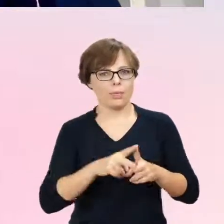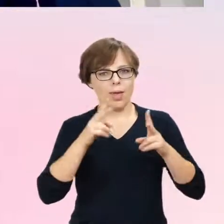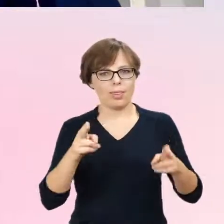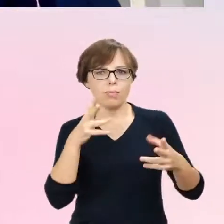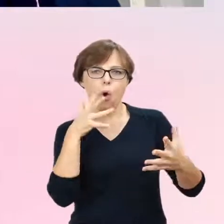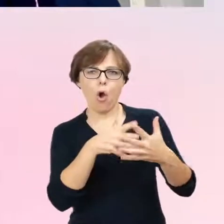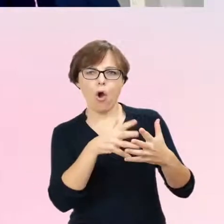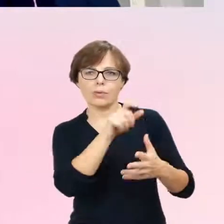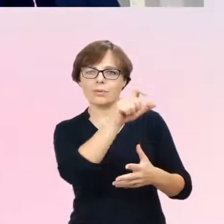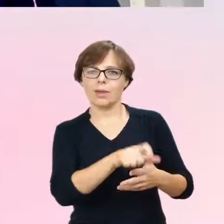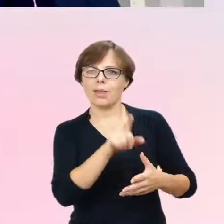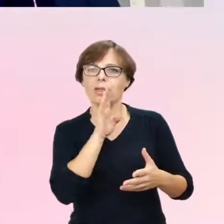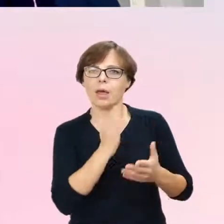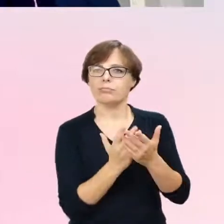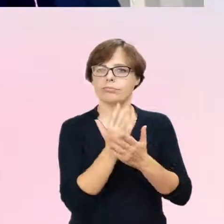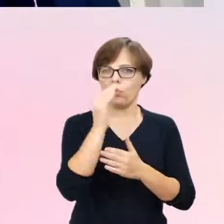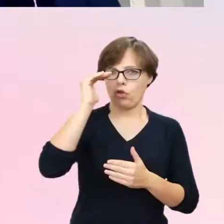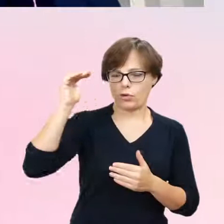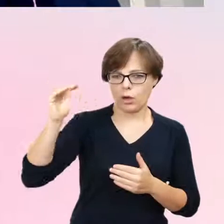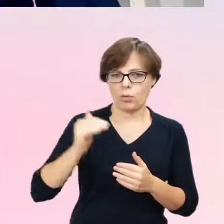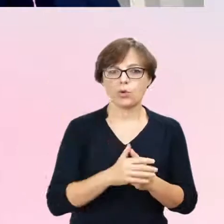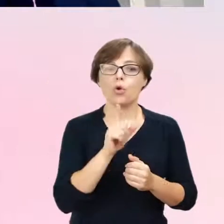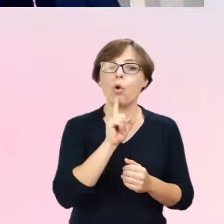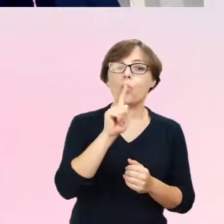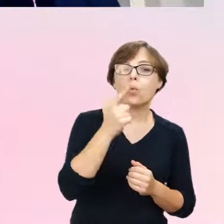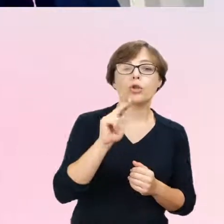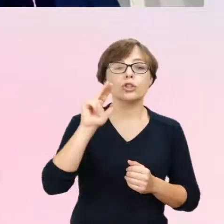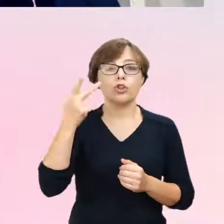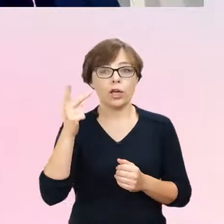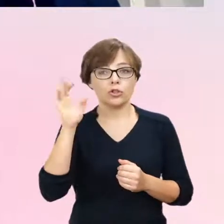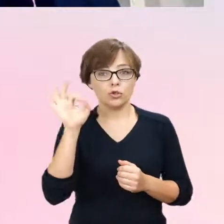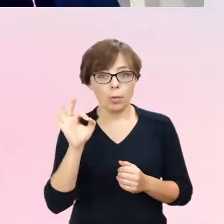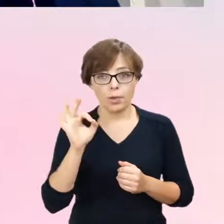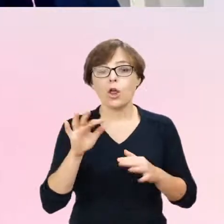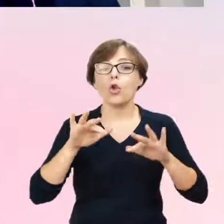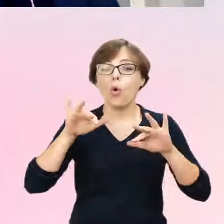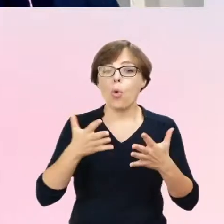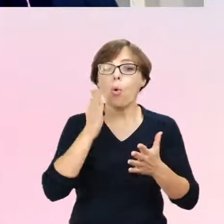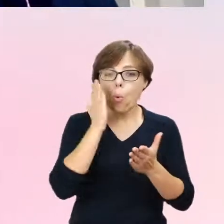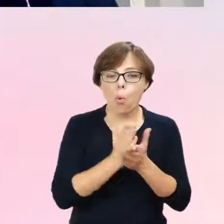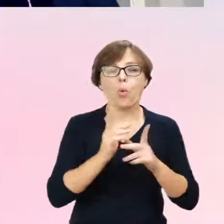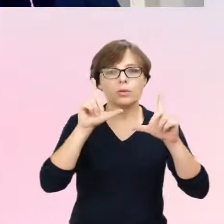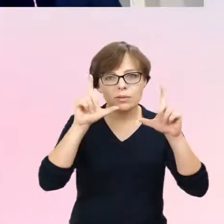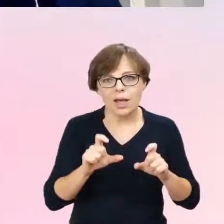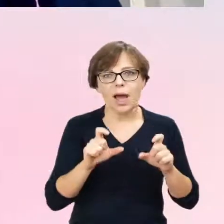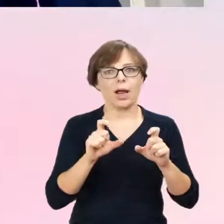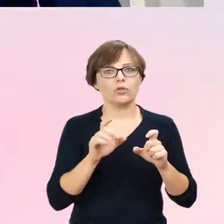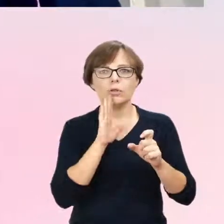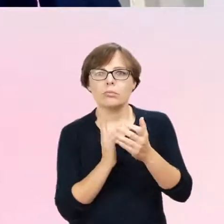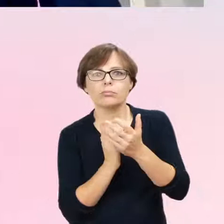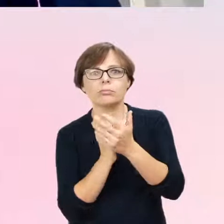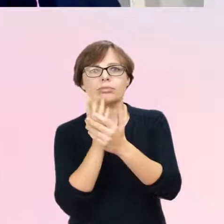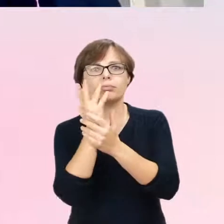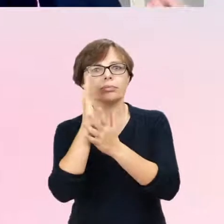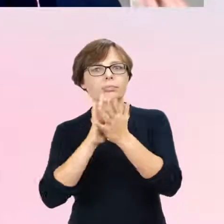podstawie kryterium drugiego stopnia dojrzałości. Drugi, trzeci stopień to jest ten moment, kiedy się zaczyna okres dojrzewania i to jest ten